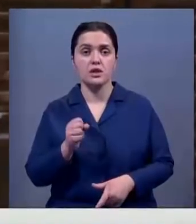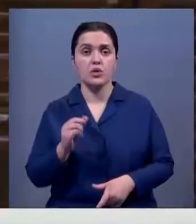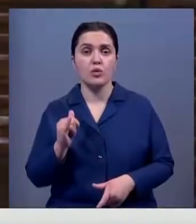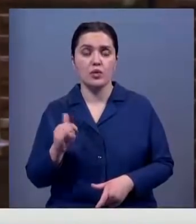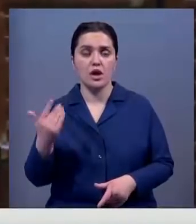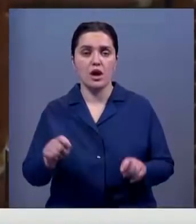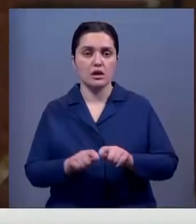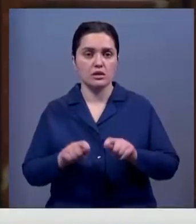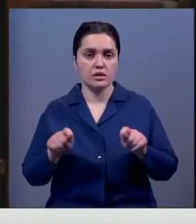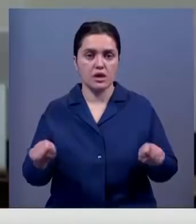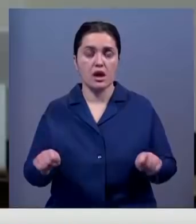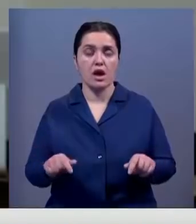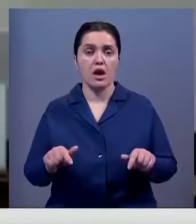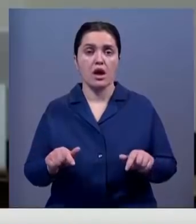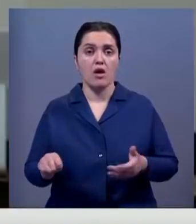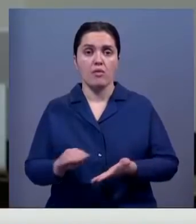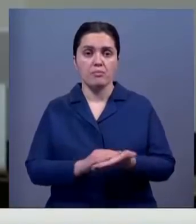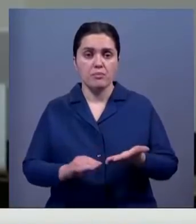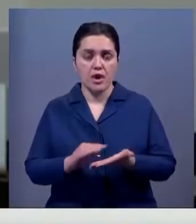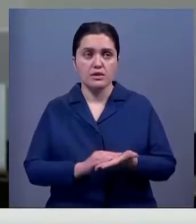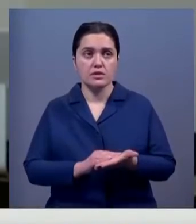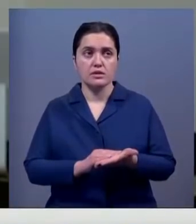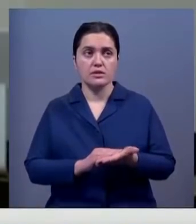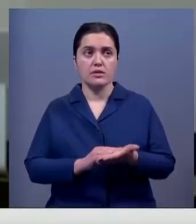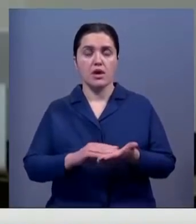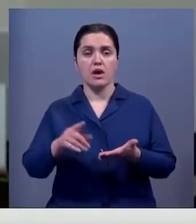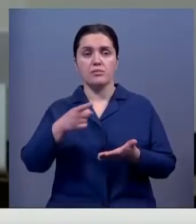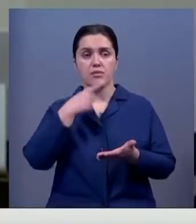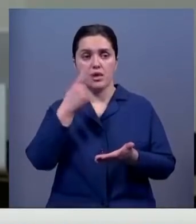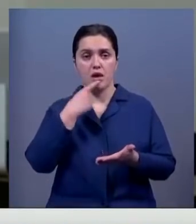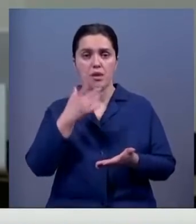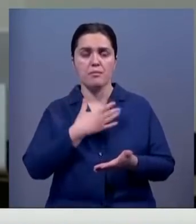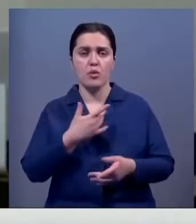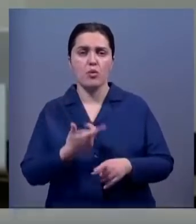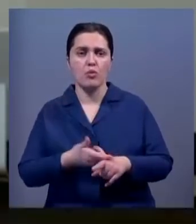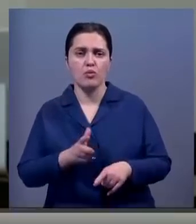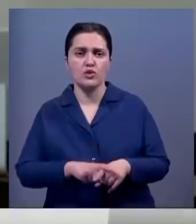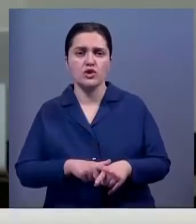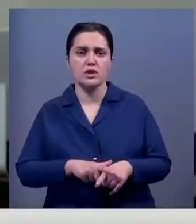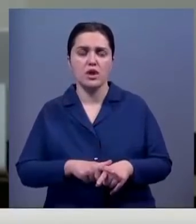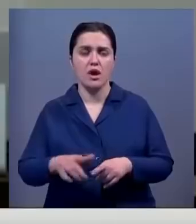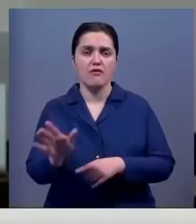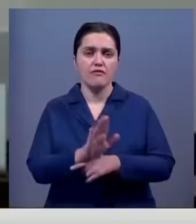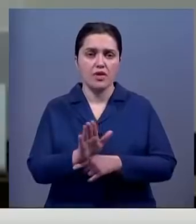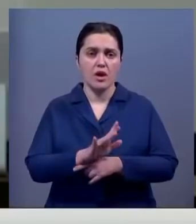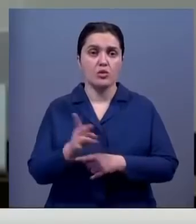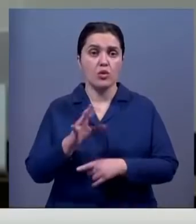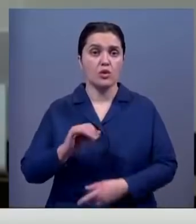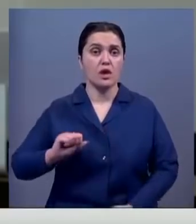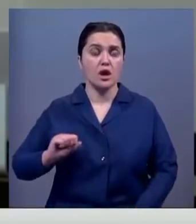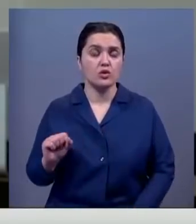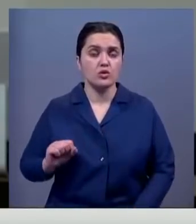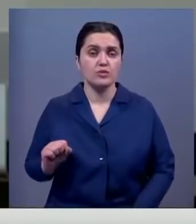Президент Шавкат Мироманович Мерзияев сказал, что очень много фильмов должны снимать о дружбе наших